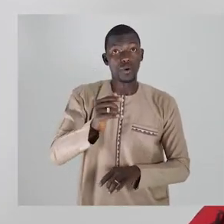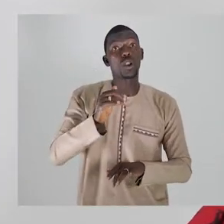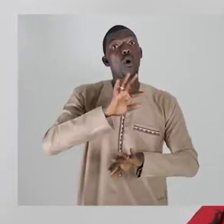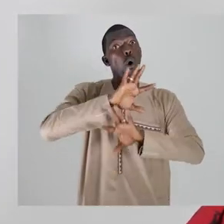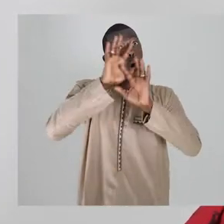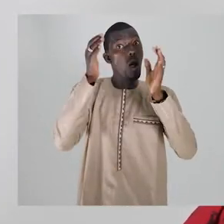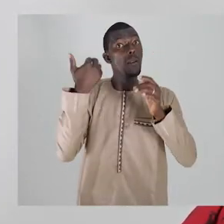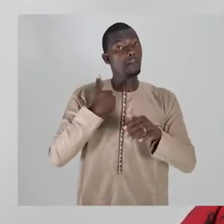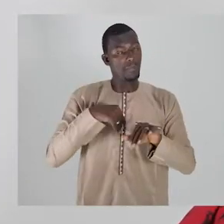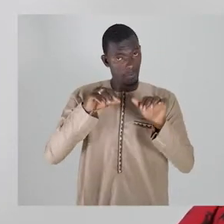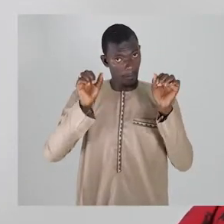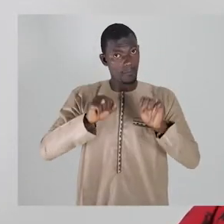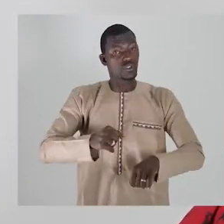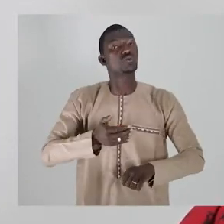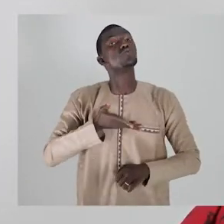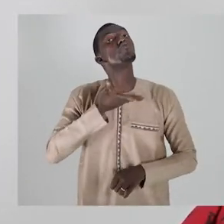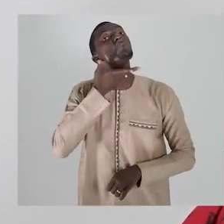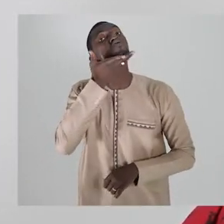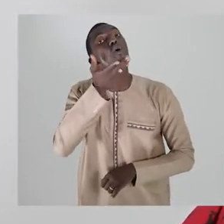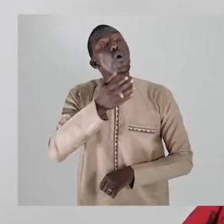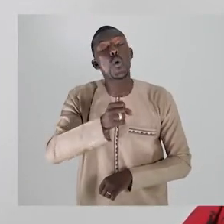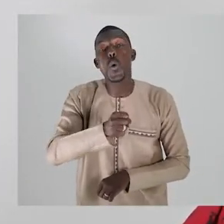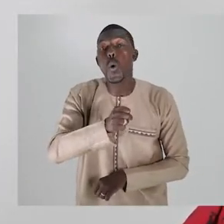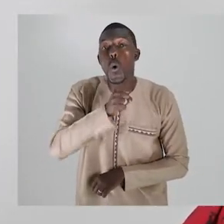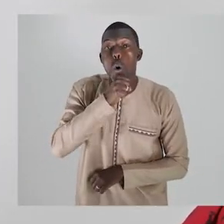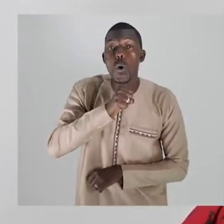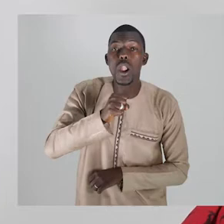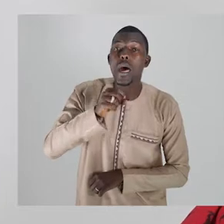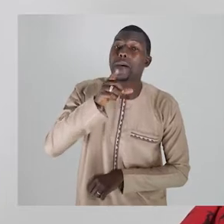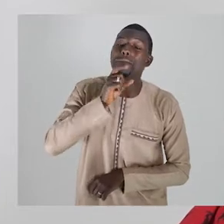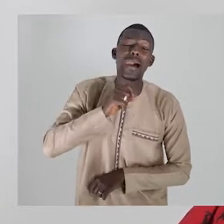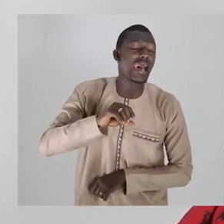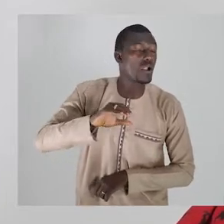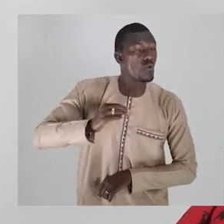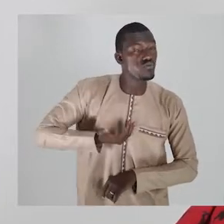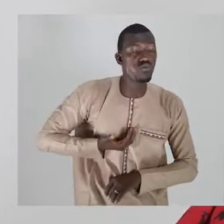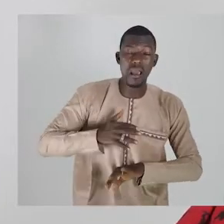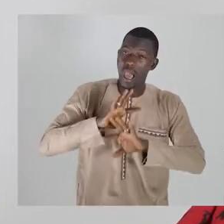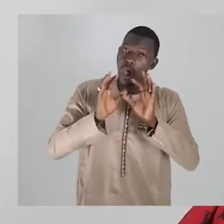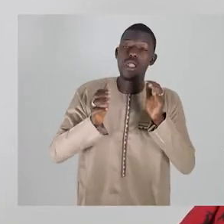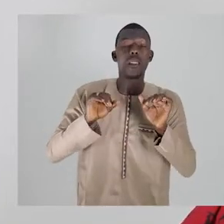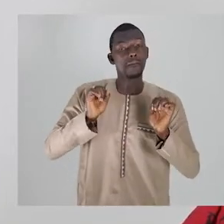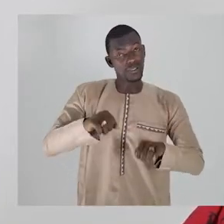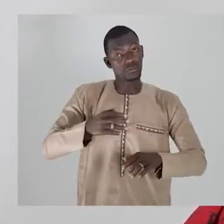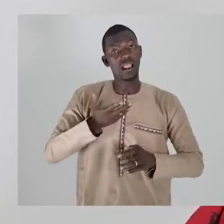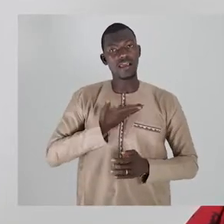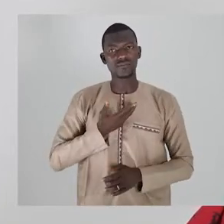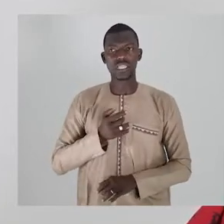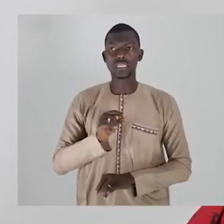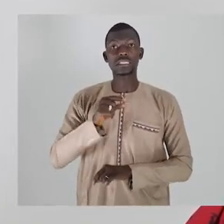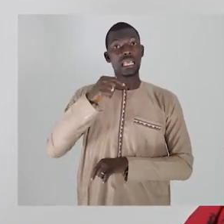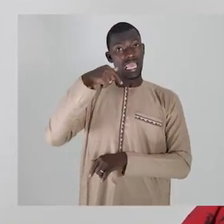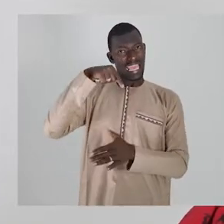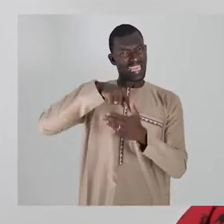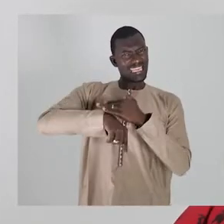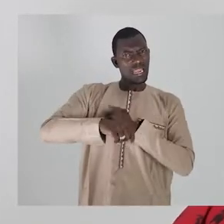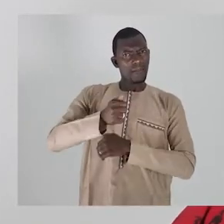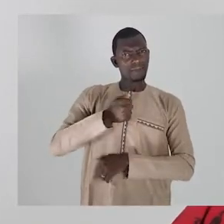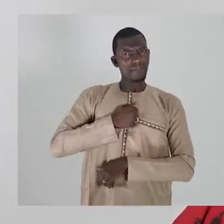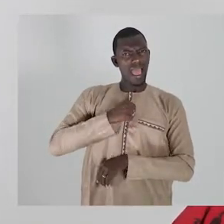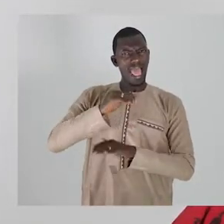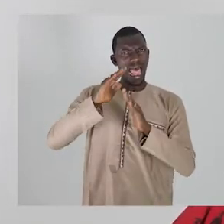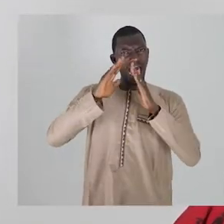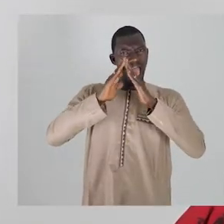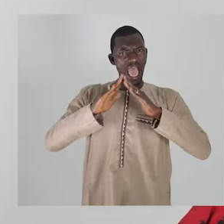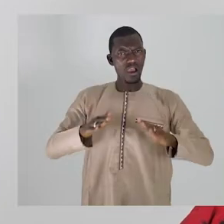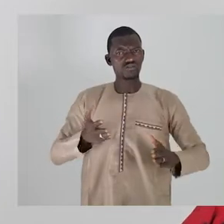bukana kanumanjumu kufalem falem. Kunifanak. Dibukana kasubutumu koku galenem. Bare bukana kuburu mku ngwale ni kubaji ka